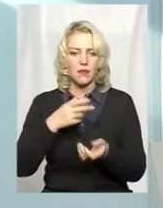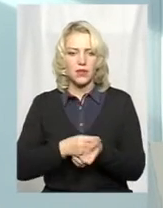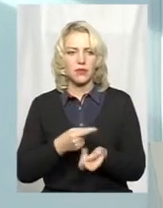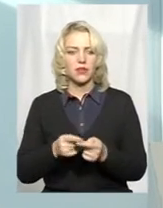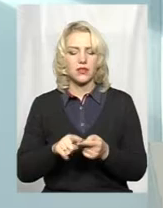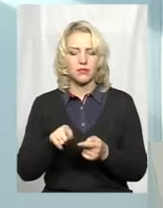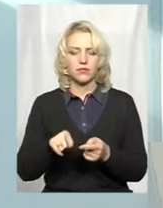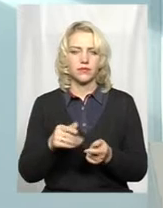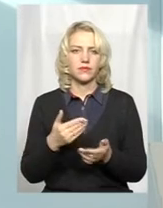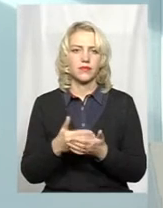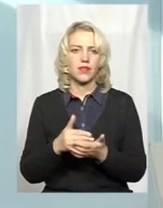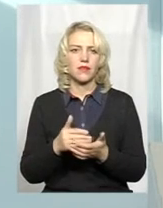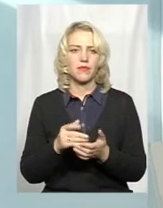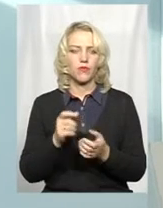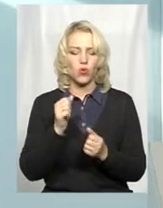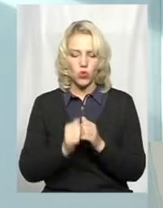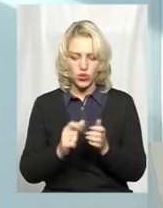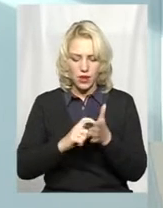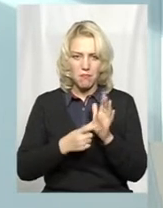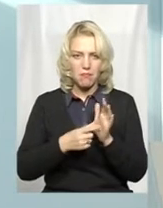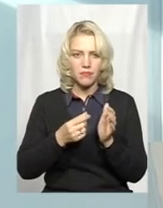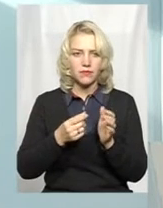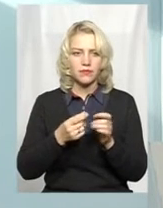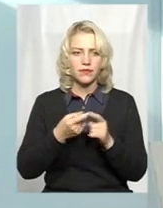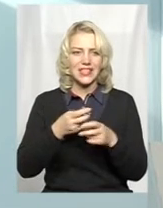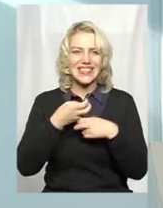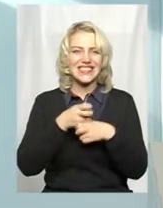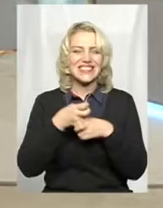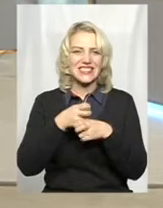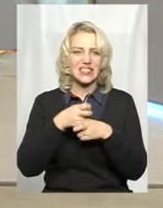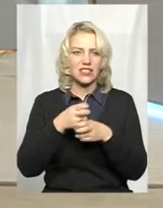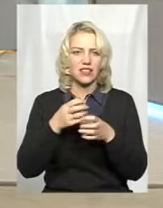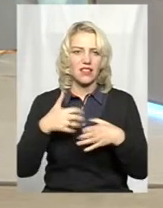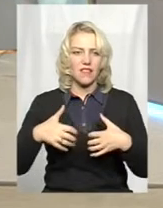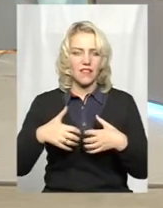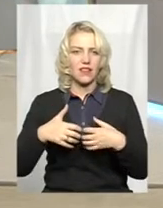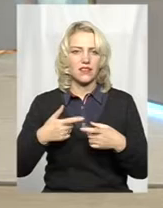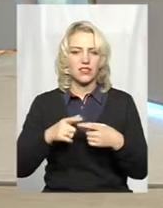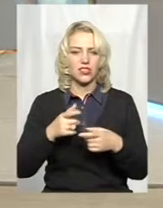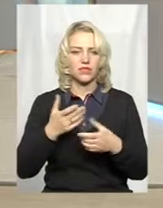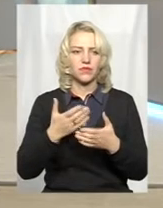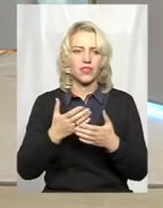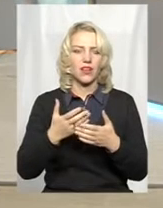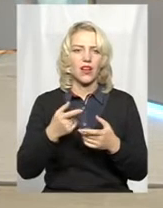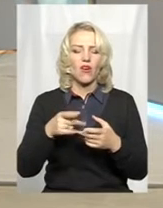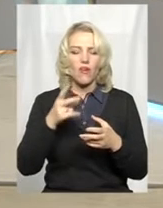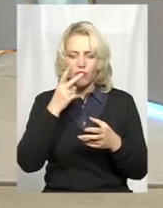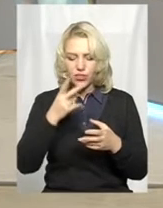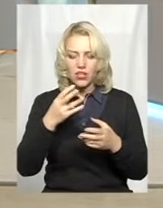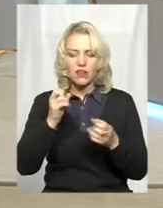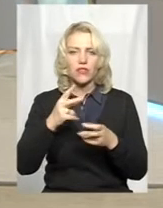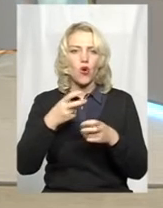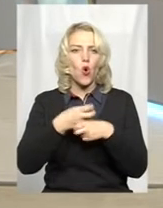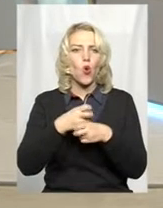кізках тварини, фактично, і в той самий челюсті, і в тих самих в процесі досліджень